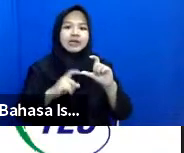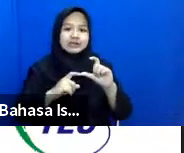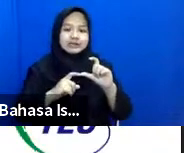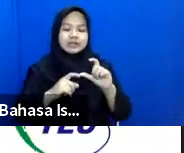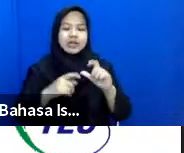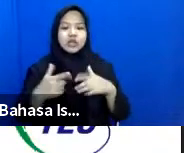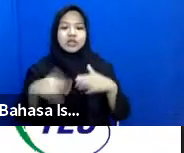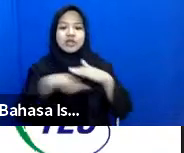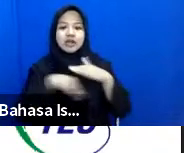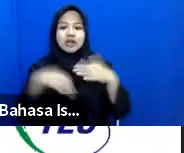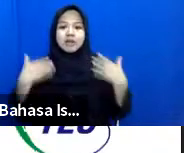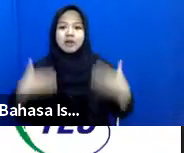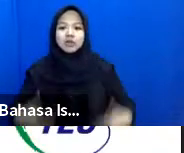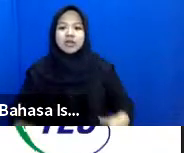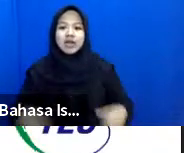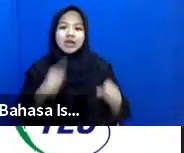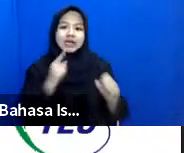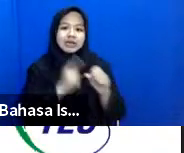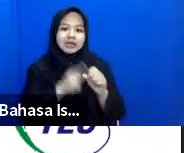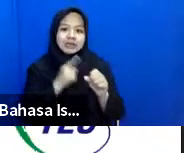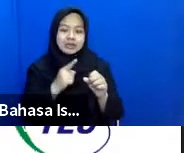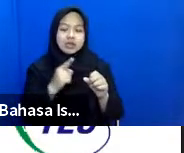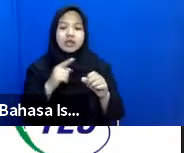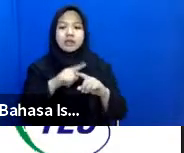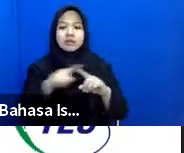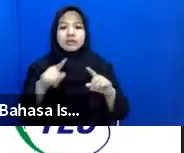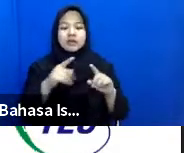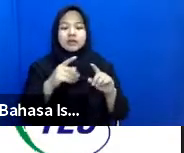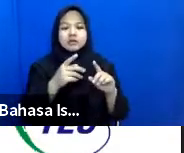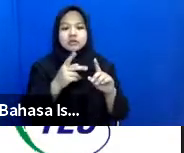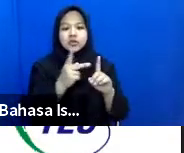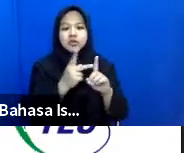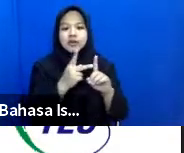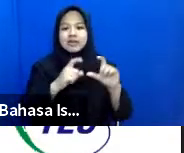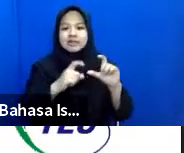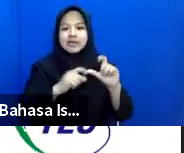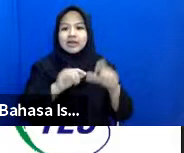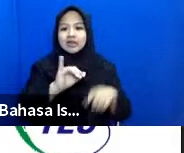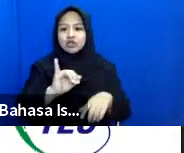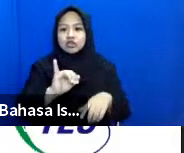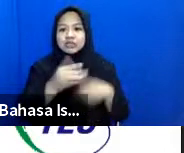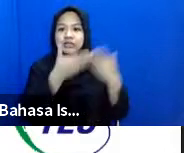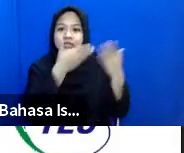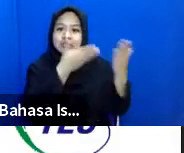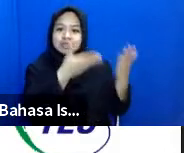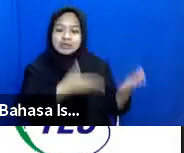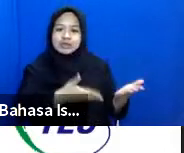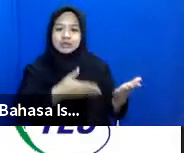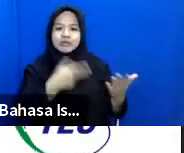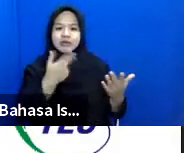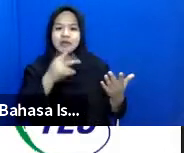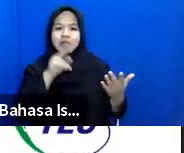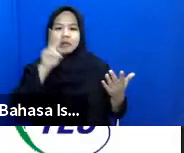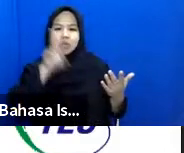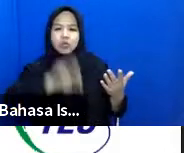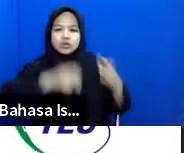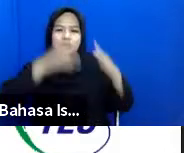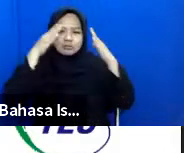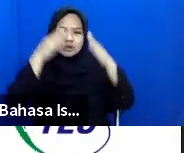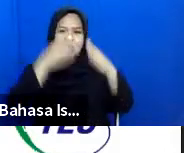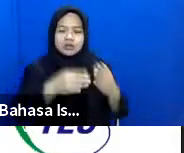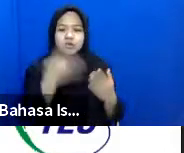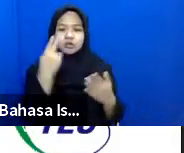inti tapi dengan humanitarian inclusion standar ini dijelaskan apa-apa saja yang harus diperhatikan untuk memastikan